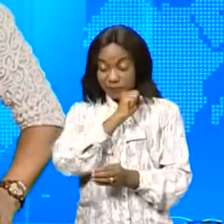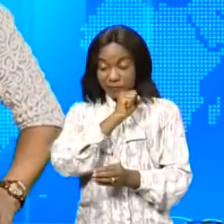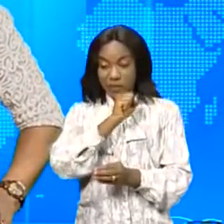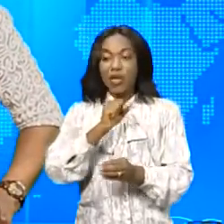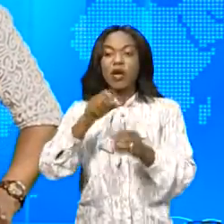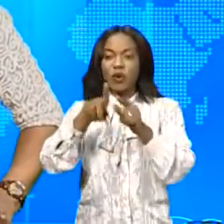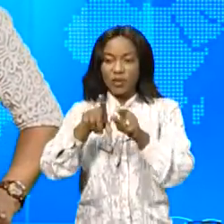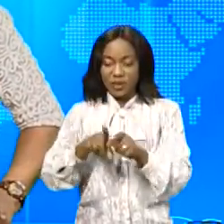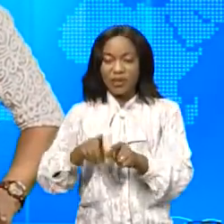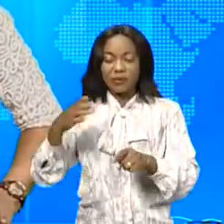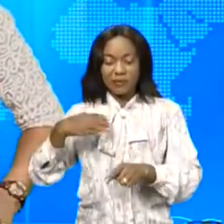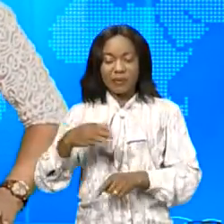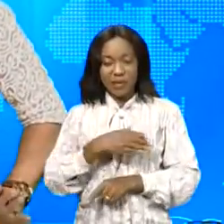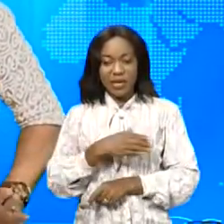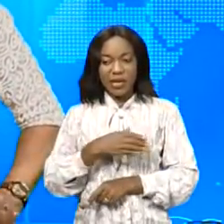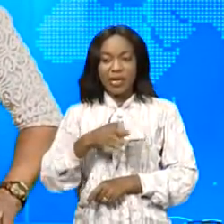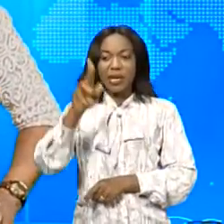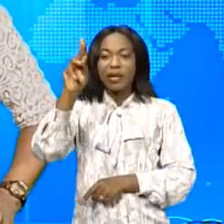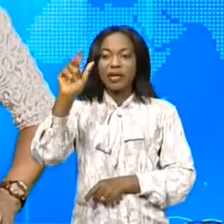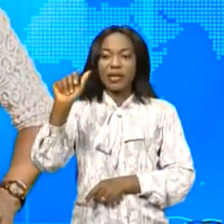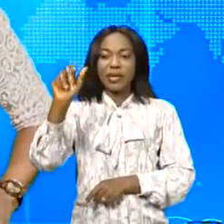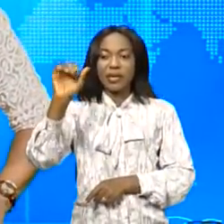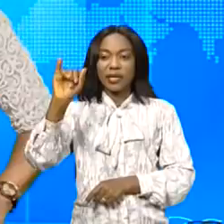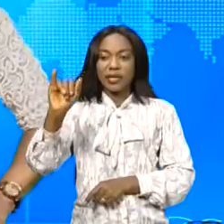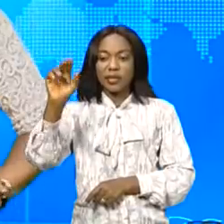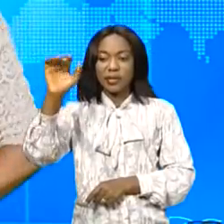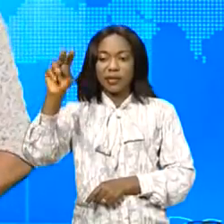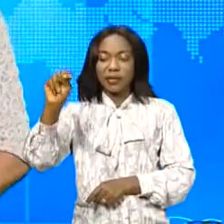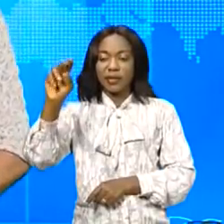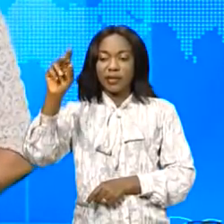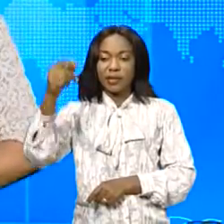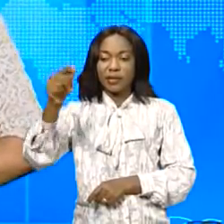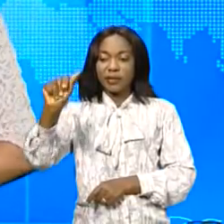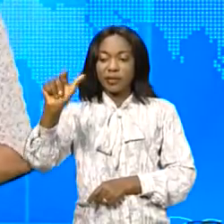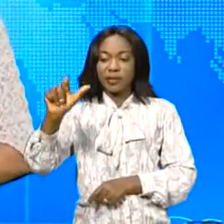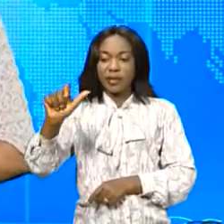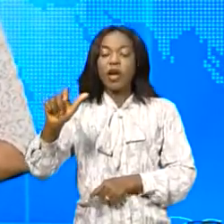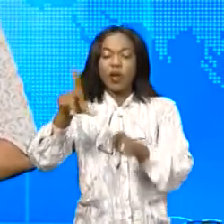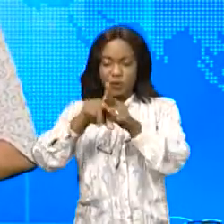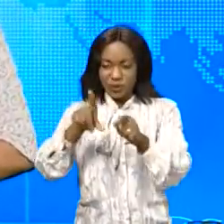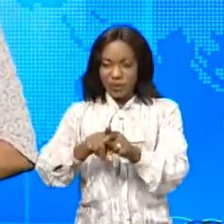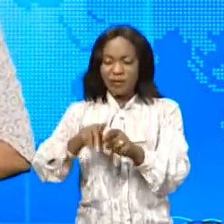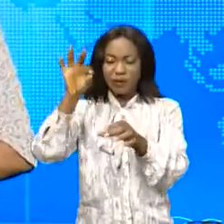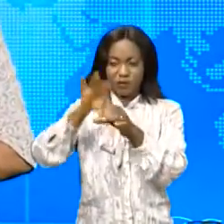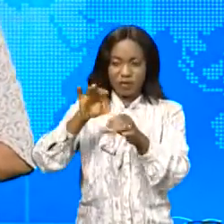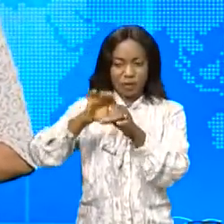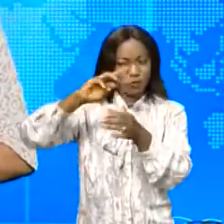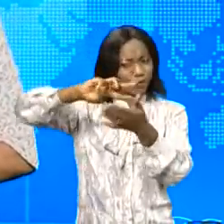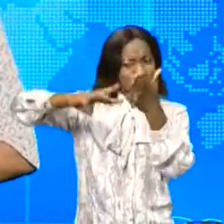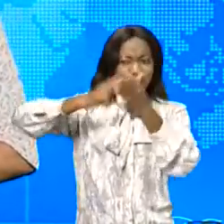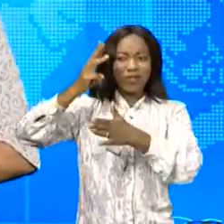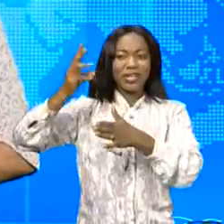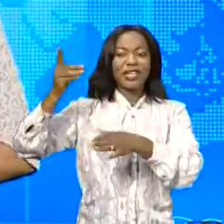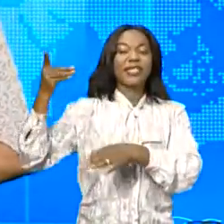Adèle Kayinda, élue trois fois députée nationale. Les détails dans cette chronique de Mireille Ndeke,